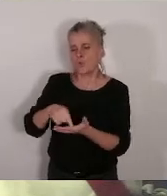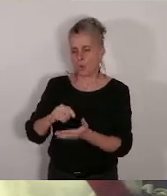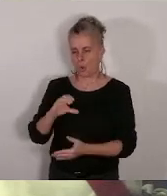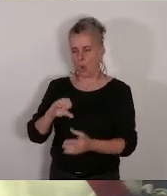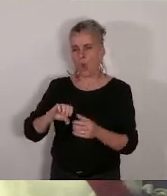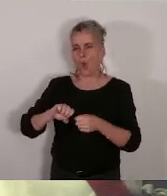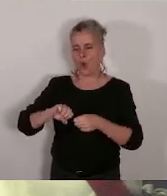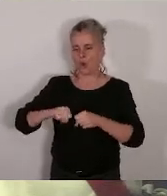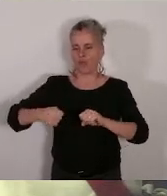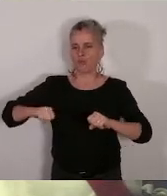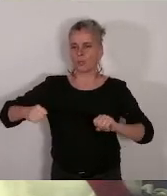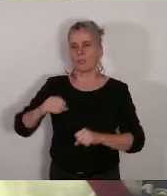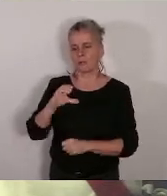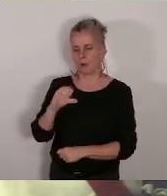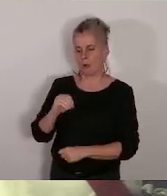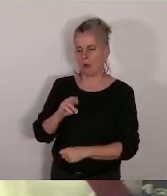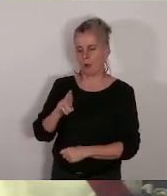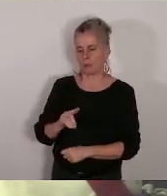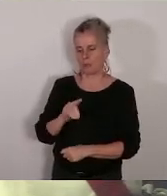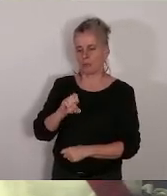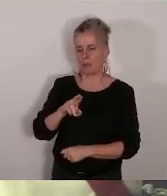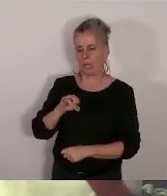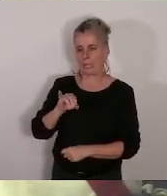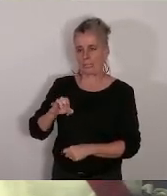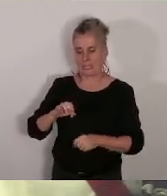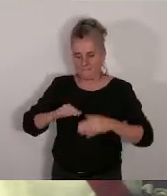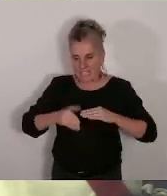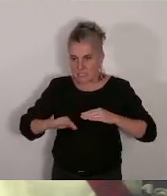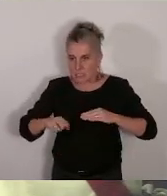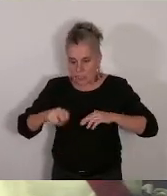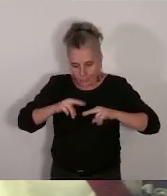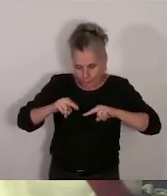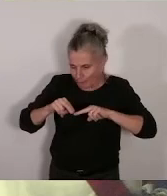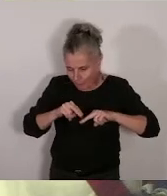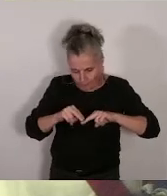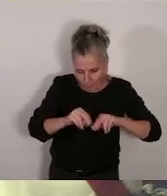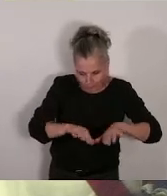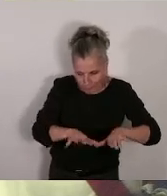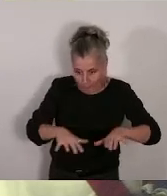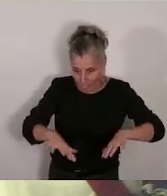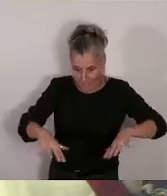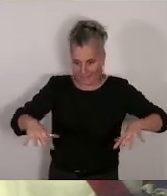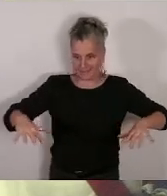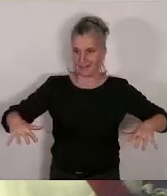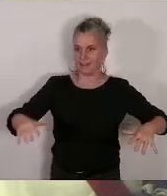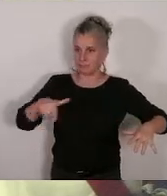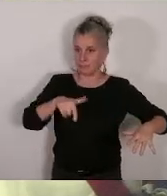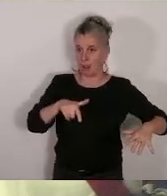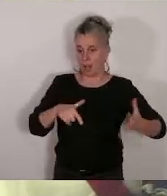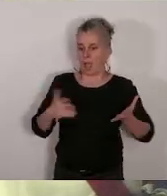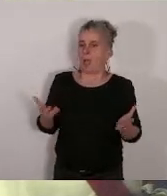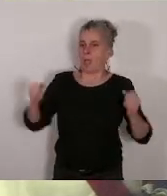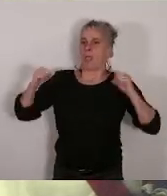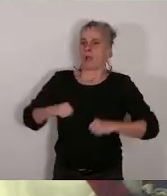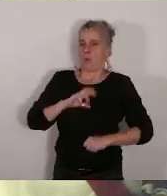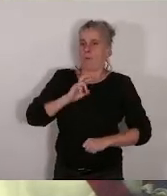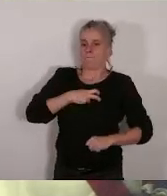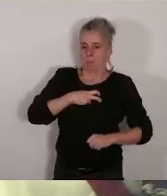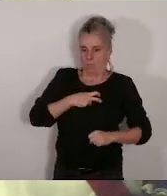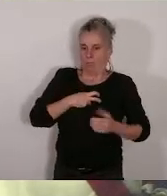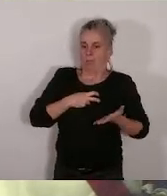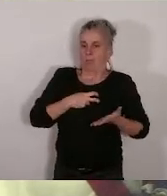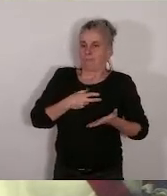donc c'est un rapport qui présente un financement pour enfin aboutir sur ce sujet